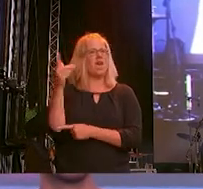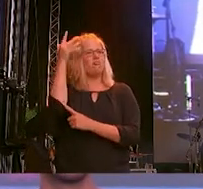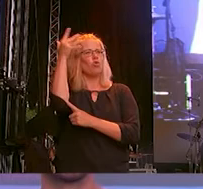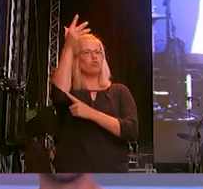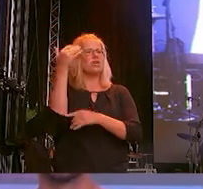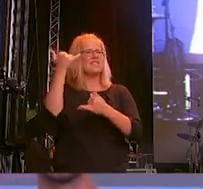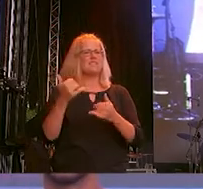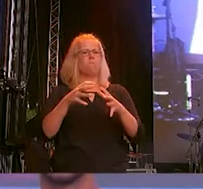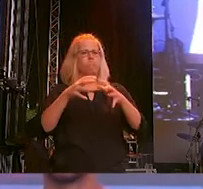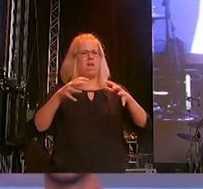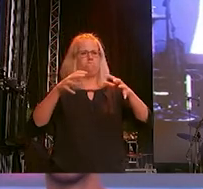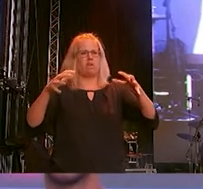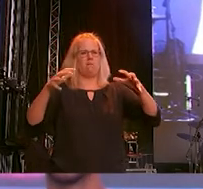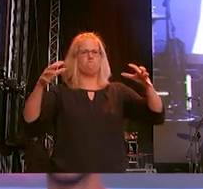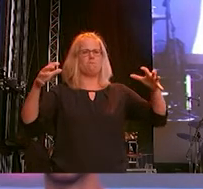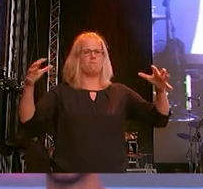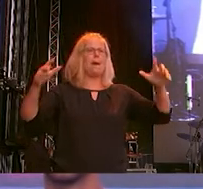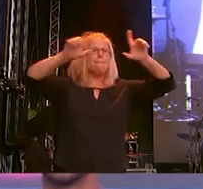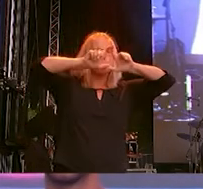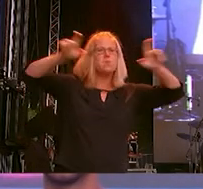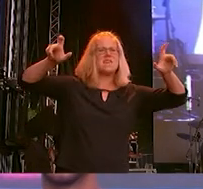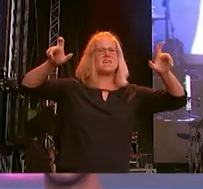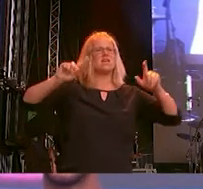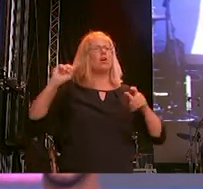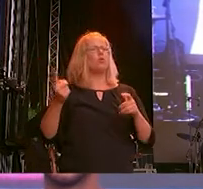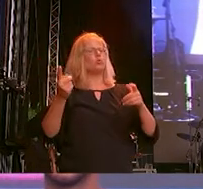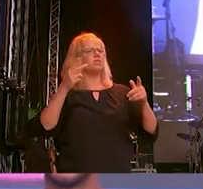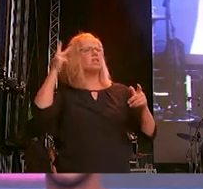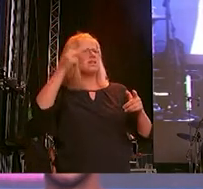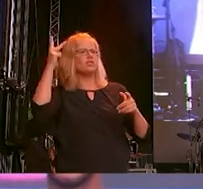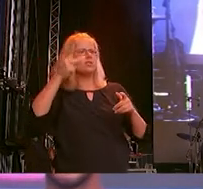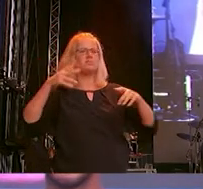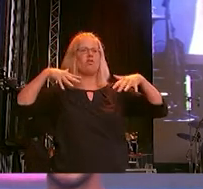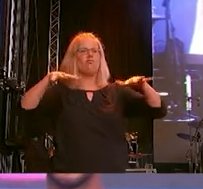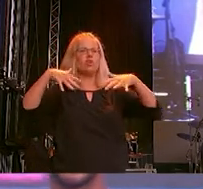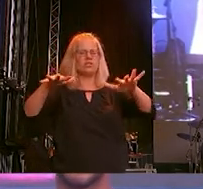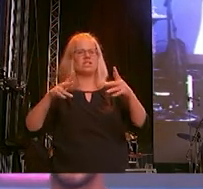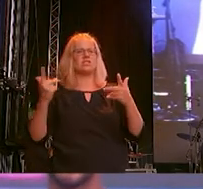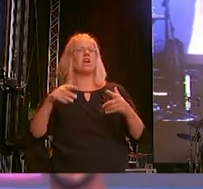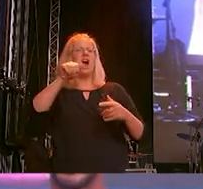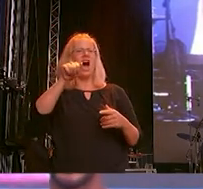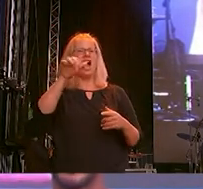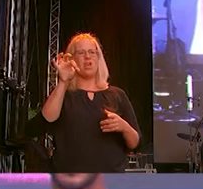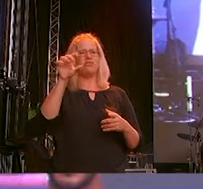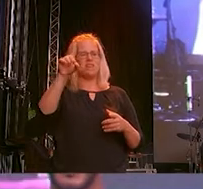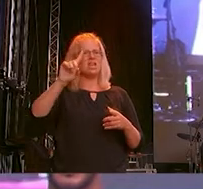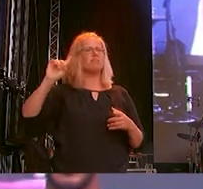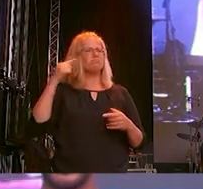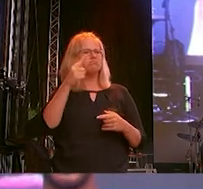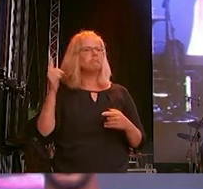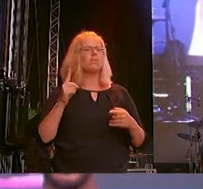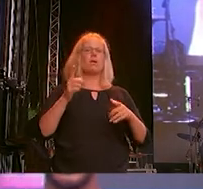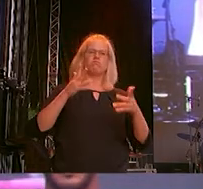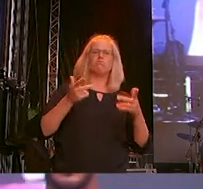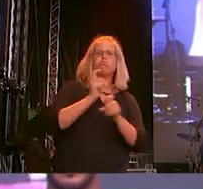gemacht. Mit Pegida und einer sich zunehmend völkisch-nationalistisch positionierenden AfD, mit Protesten gegen die Aufnahme